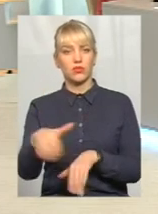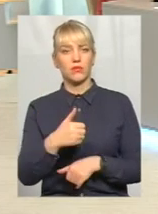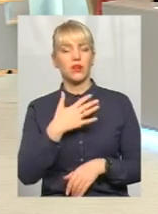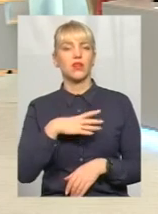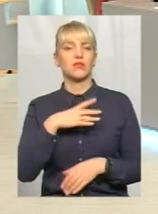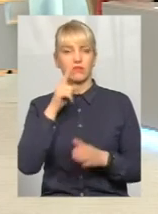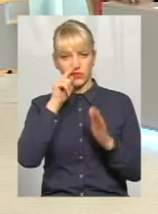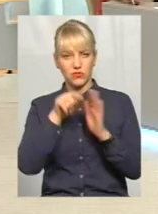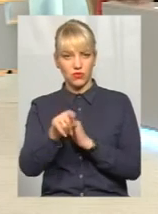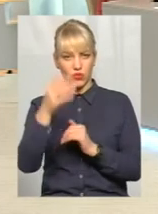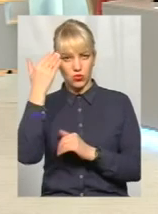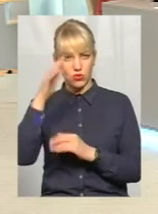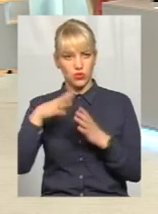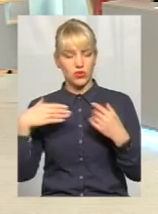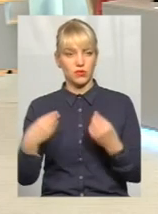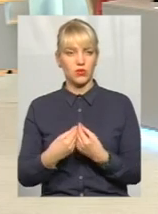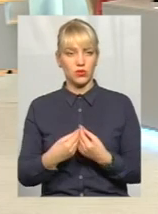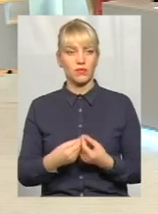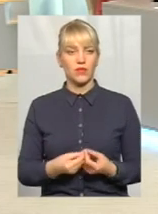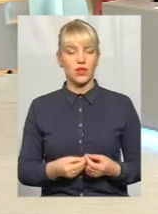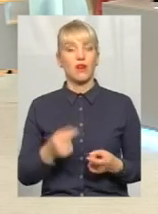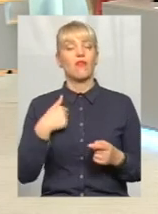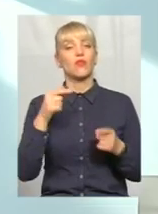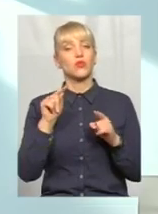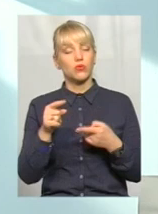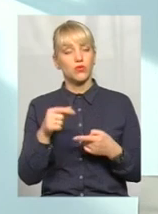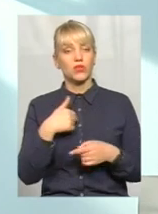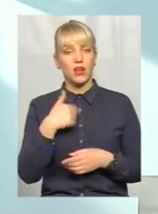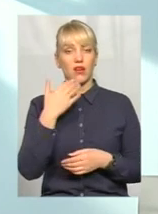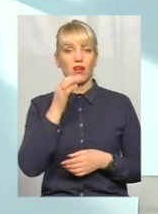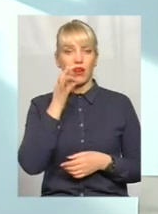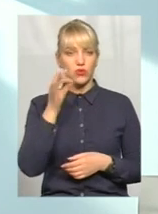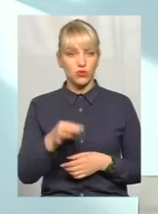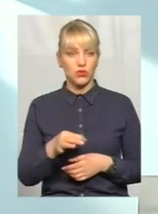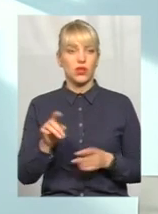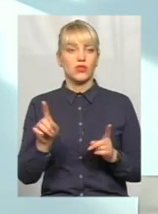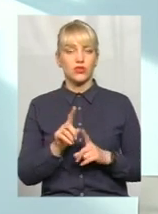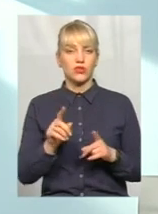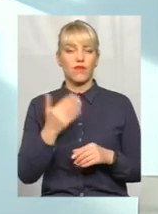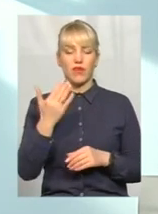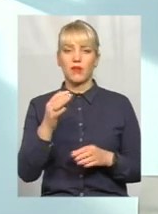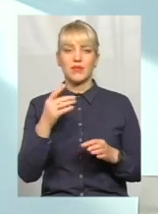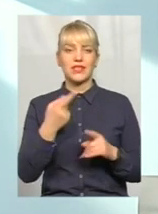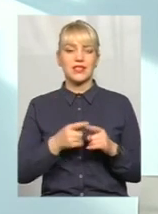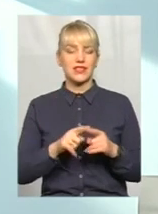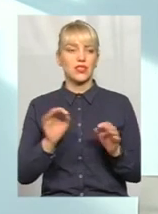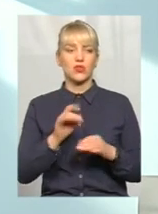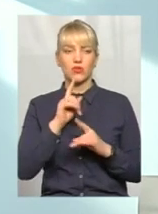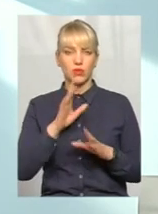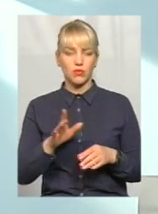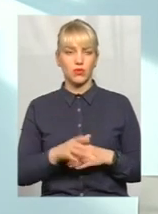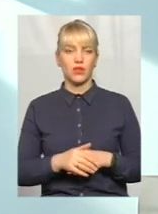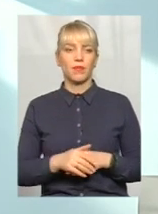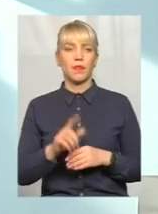я буду лізти у чужу сім'ю? От в цьому. Тому я кажу, тому сказала, що вам за це нічого не буде, тому що ніколи